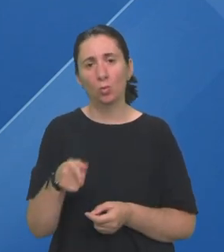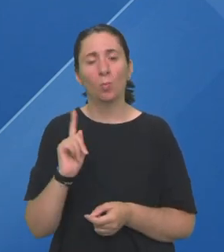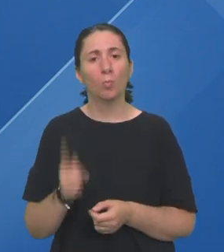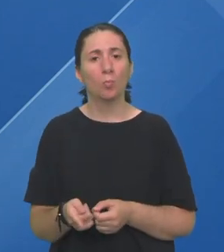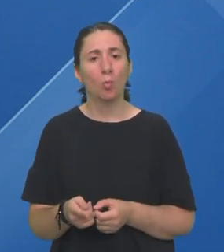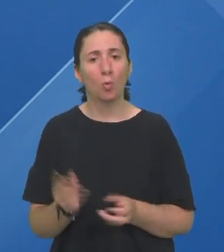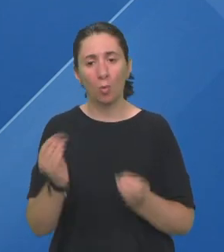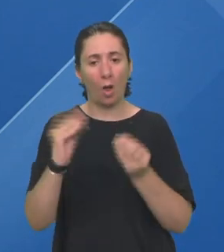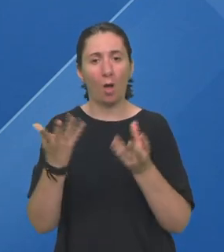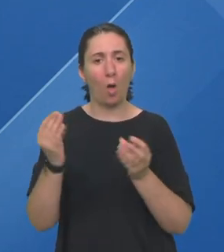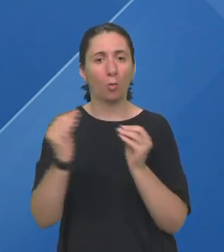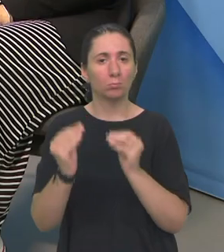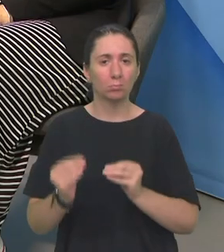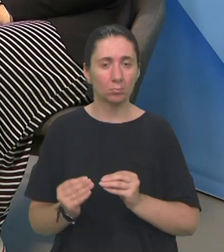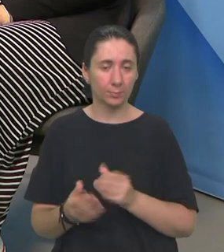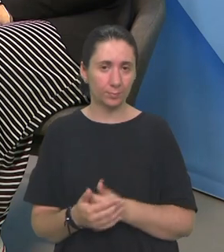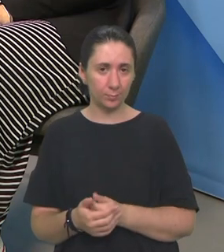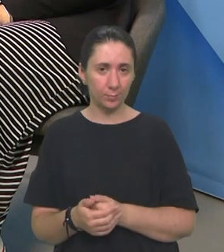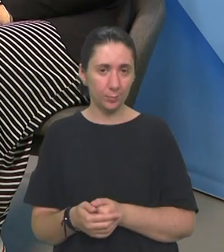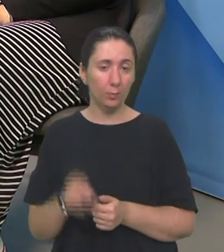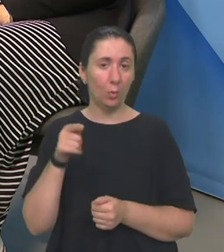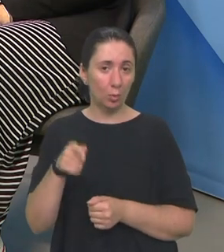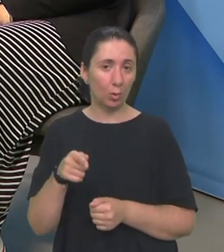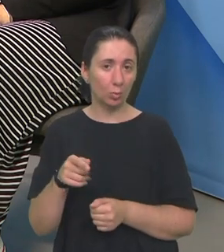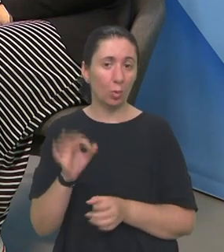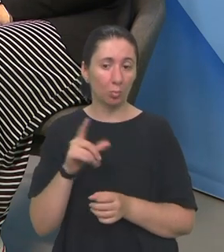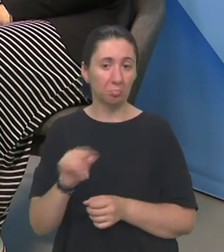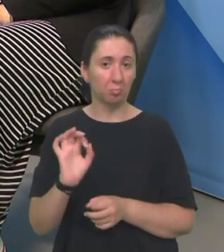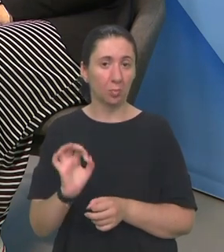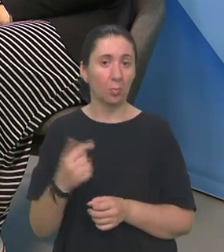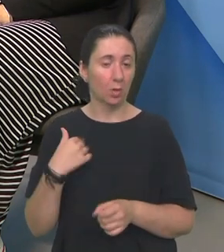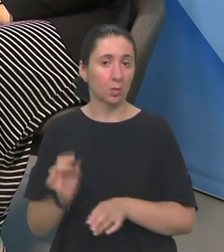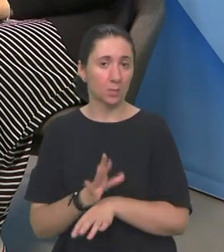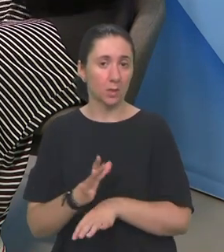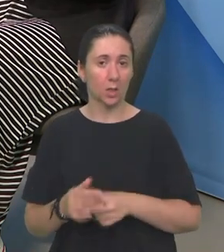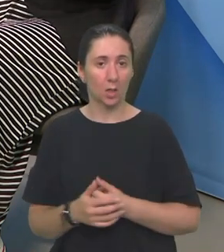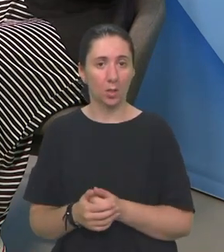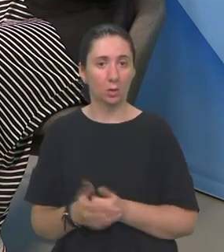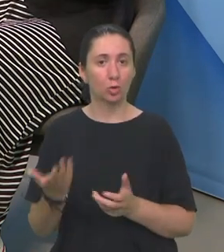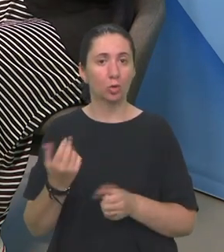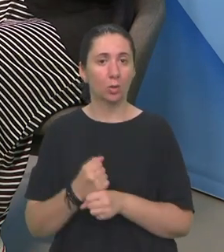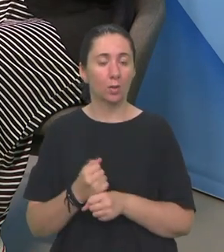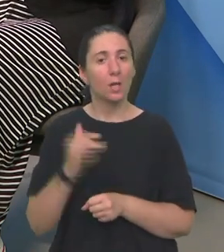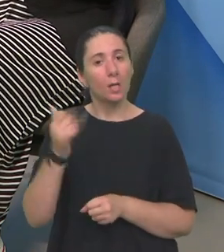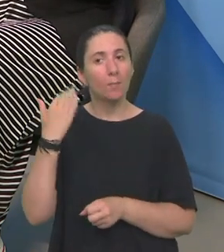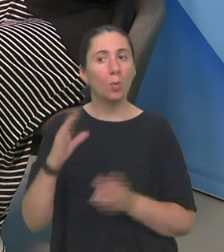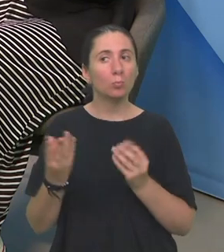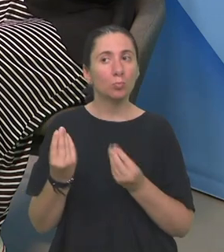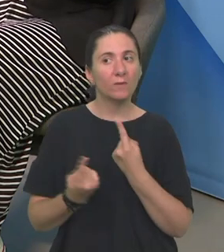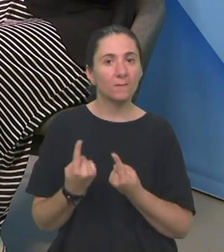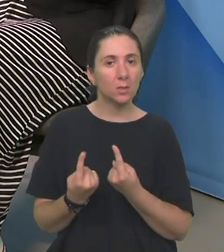moraš složiti I onda to funkcionira jako dobro Evo, ja sam sretna da radim taj posao Jel bilo možda